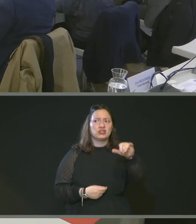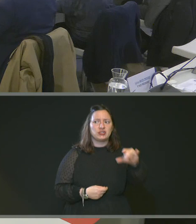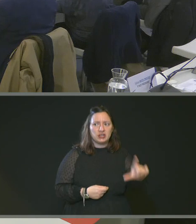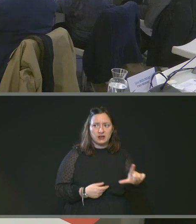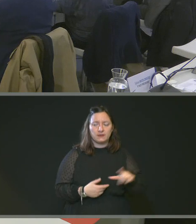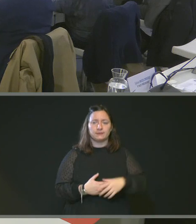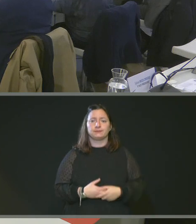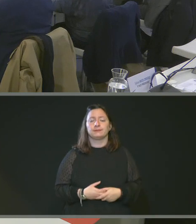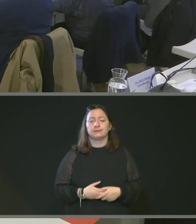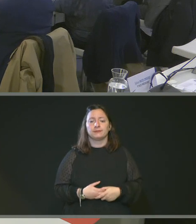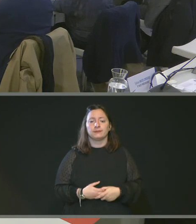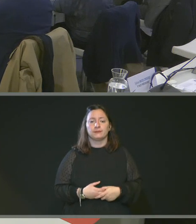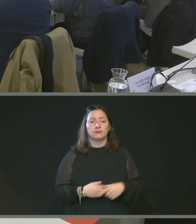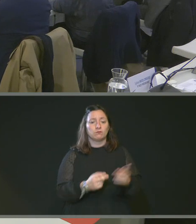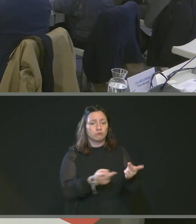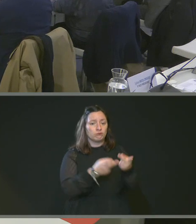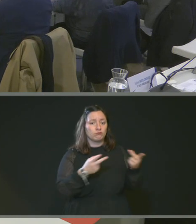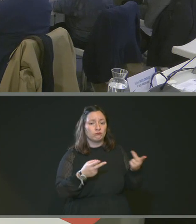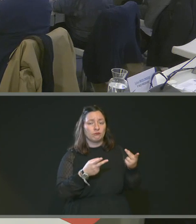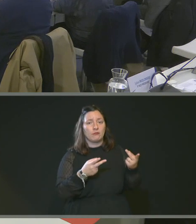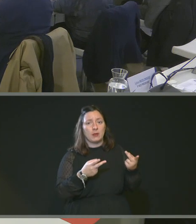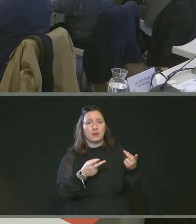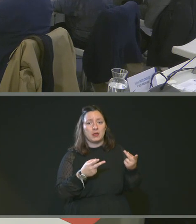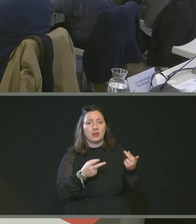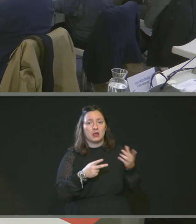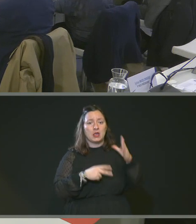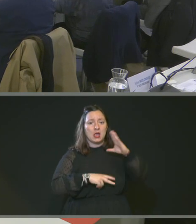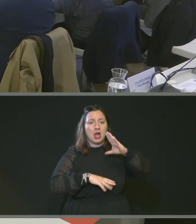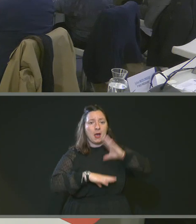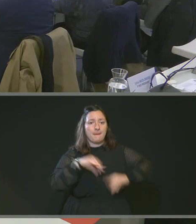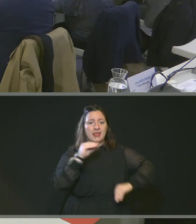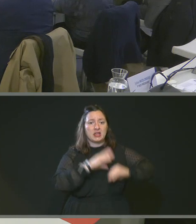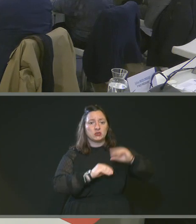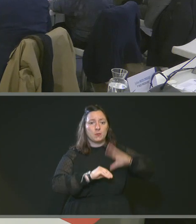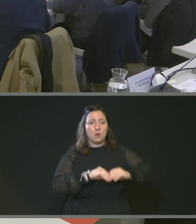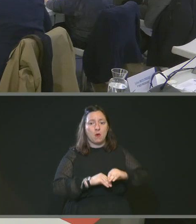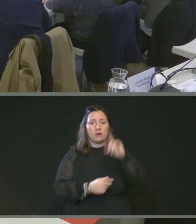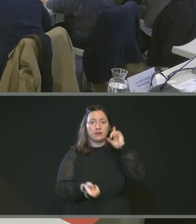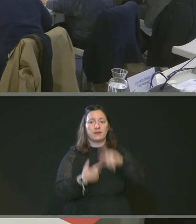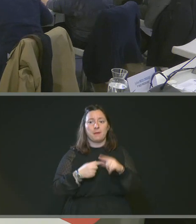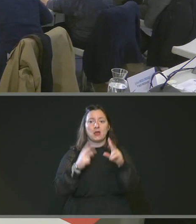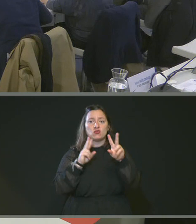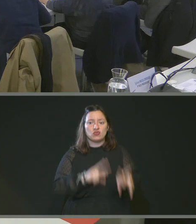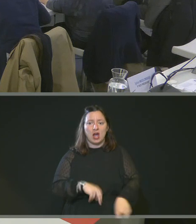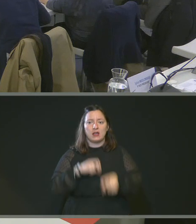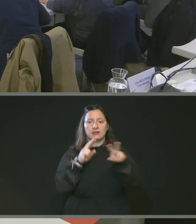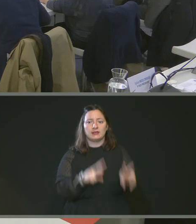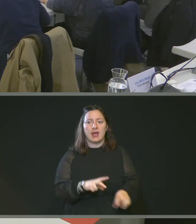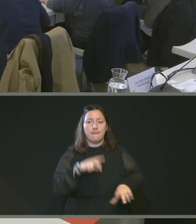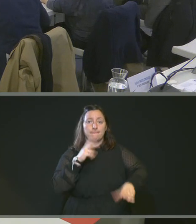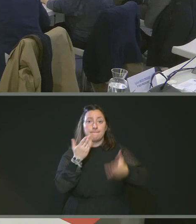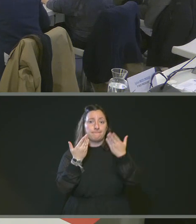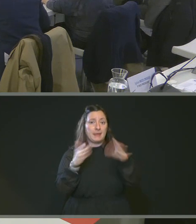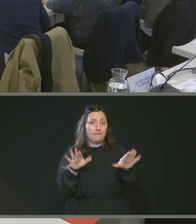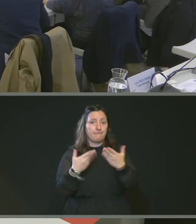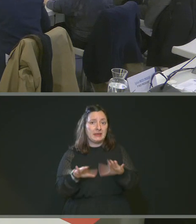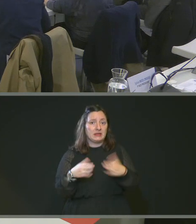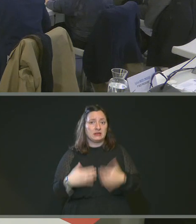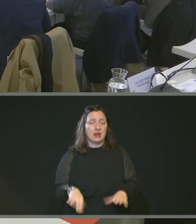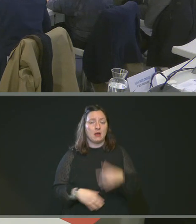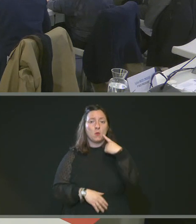L'aménageur a déposé un permis d'aménager dans le cadre de l'opération Jardin des Pépinières pour la réalisation d'une opération d'aménagement